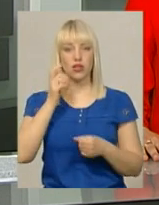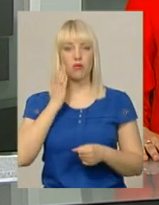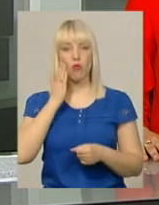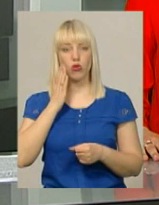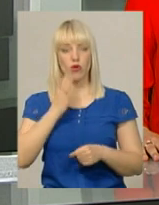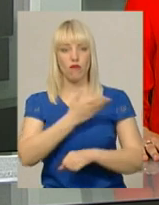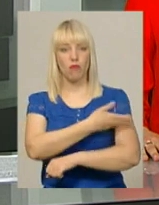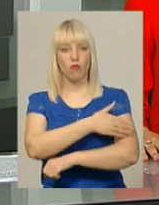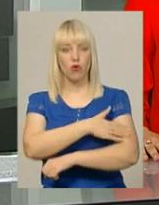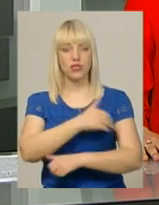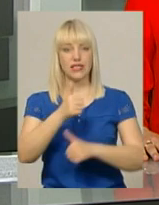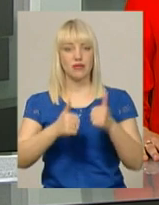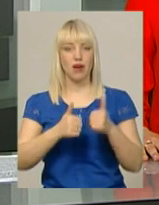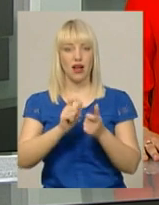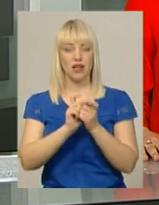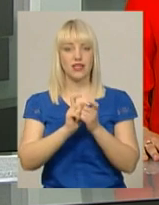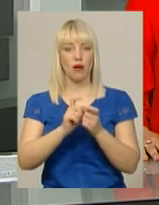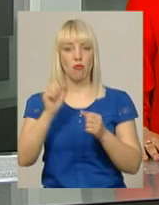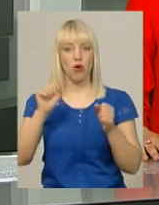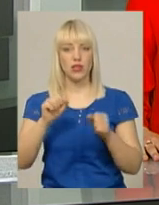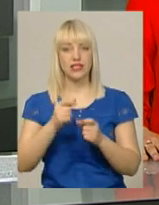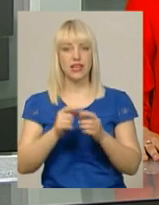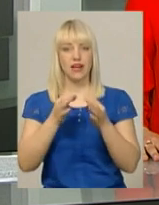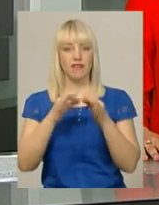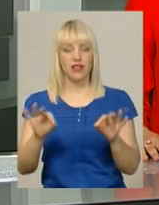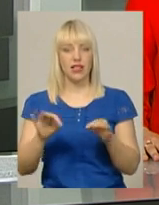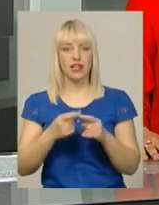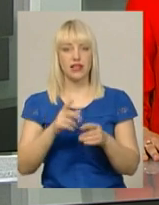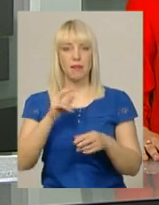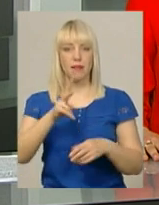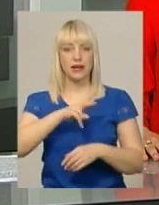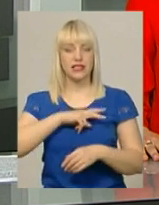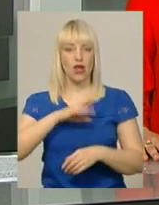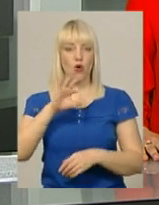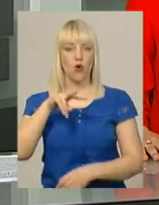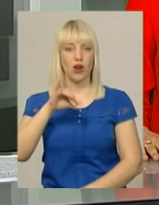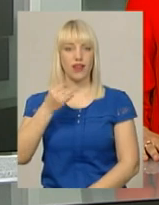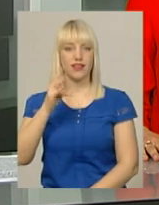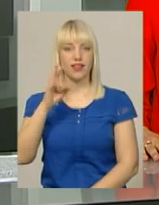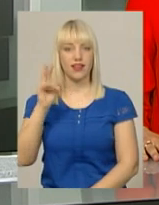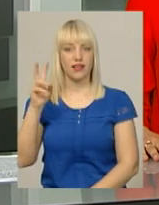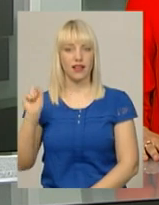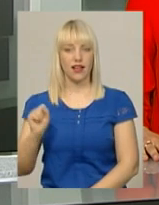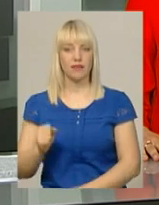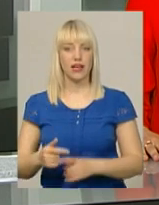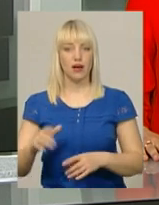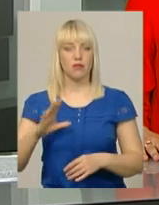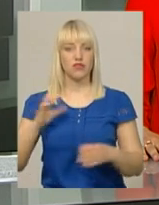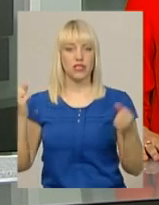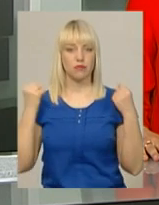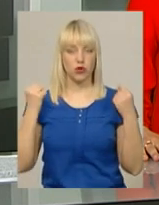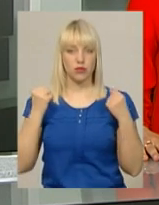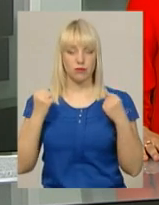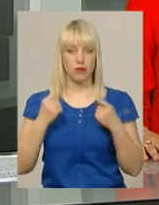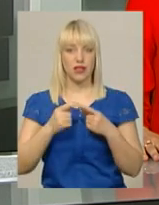Польщі. Змагаються борці вільним стилем здав призи Павла Олійника, колишнього спортсмена обласного центру фізичного виховання учнівської